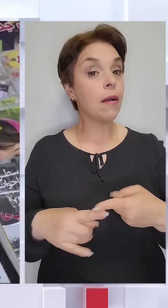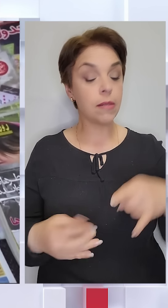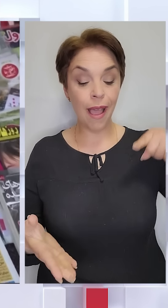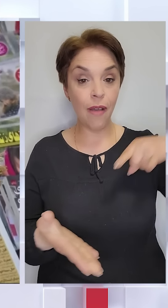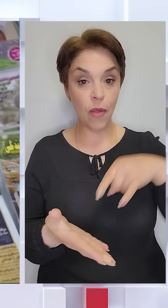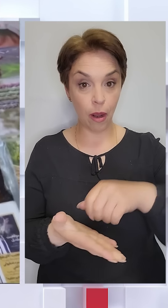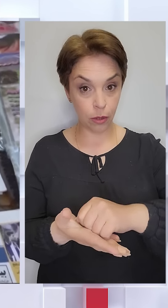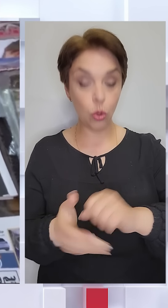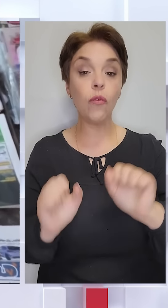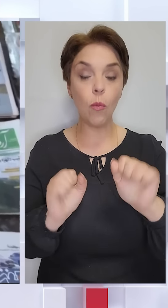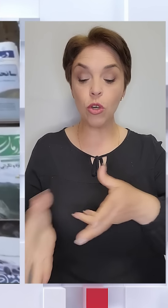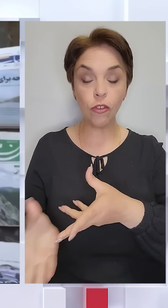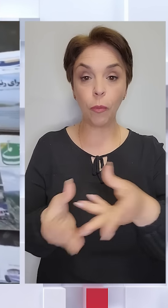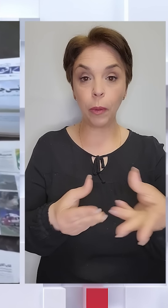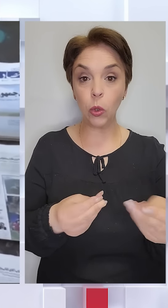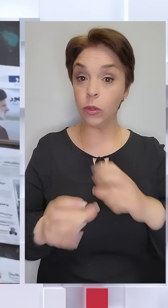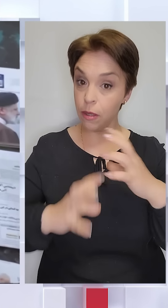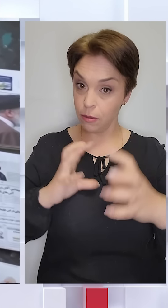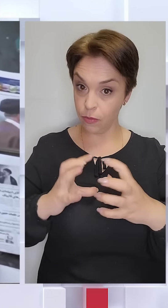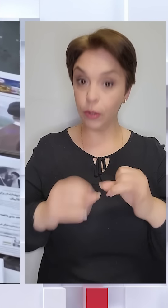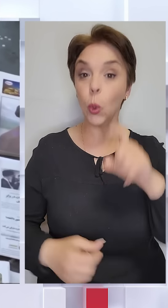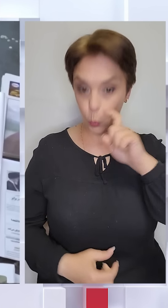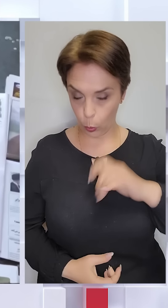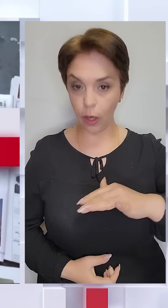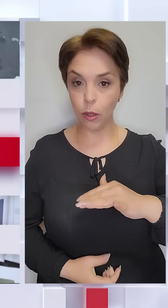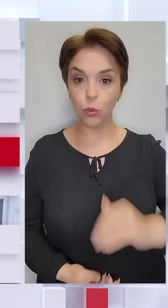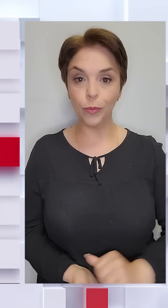-катастрофа може вплинути на світ та Україну?